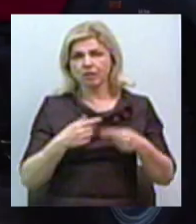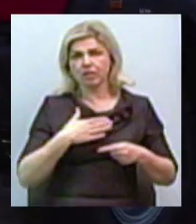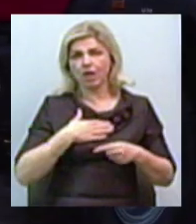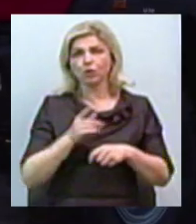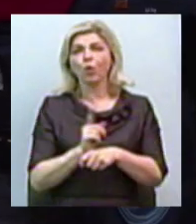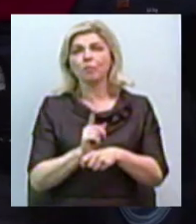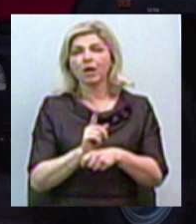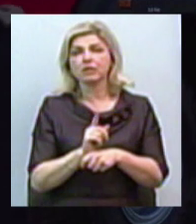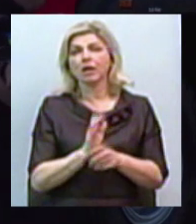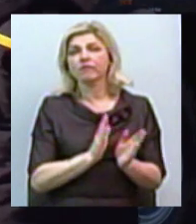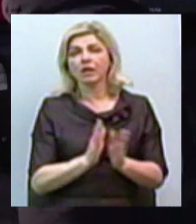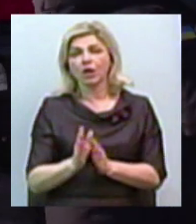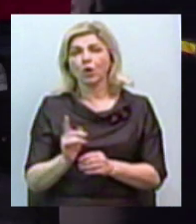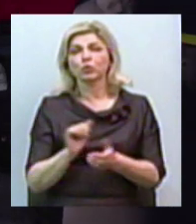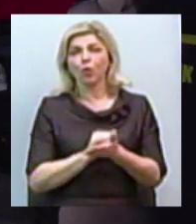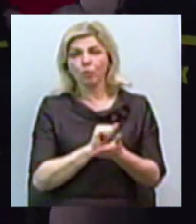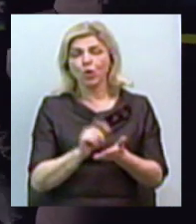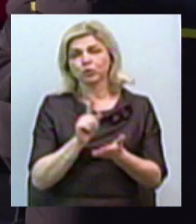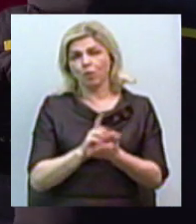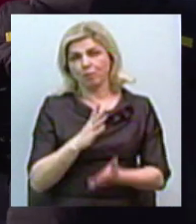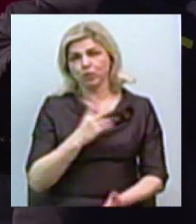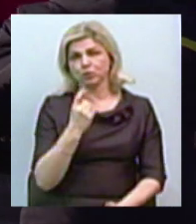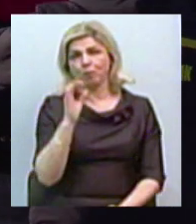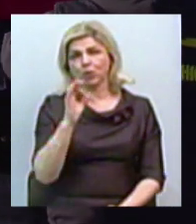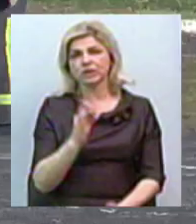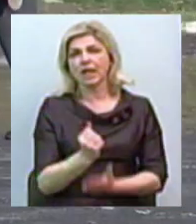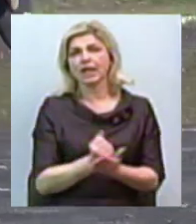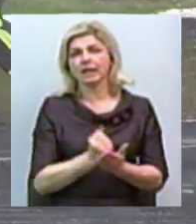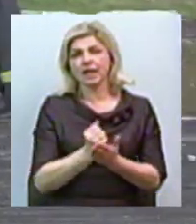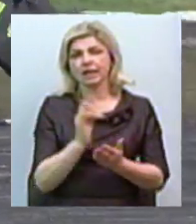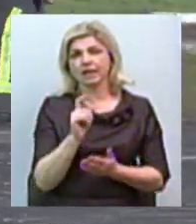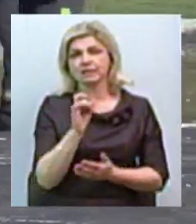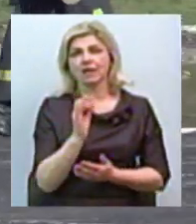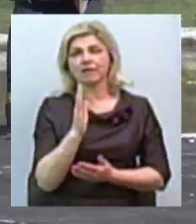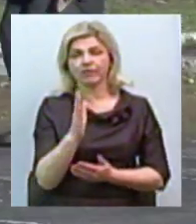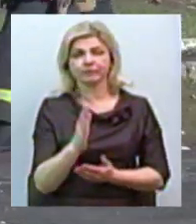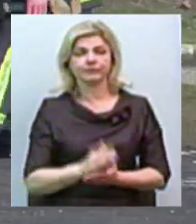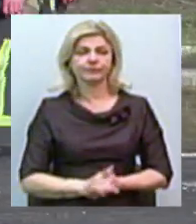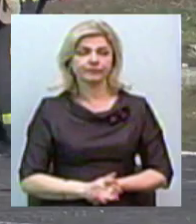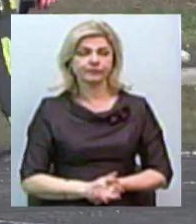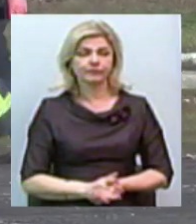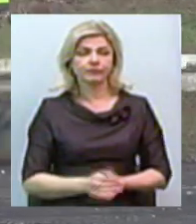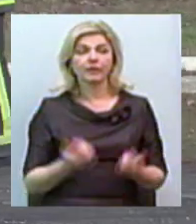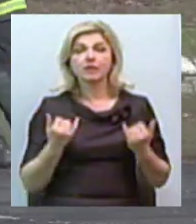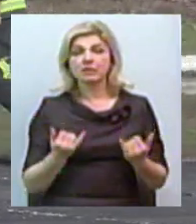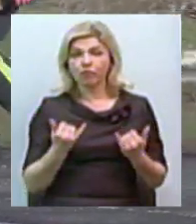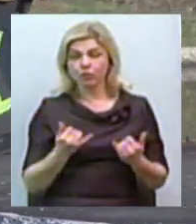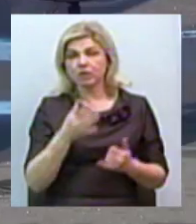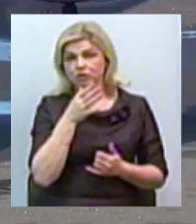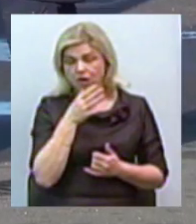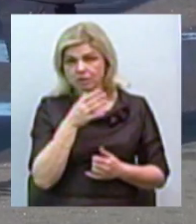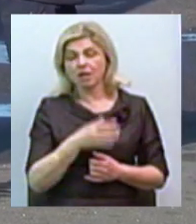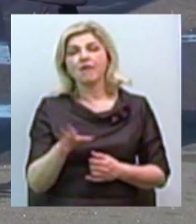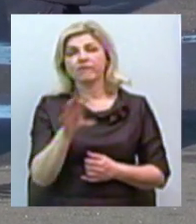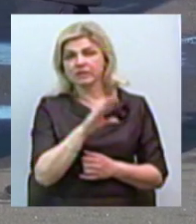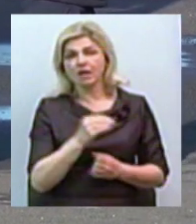документів, повинен бути ще стопроцентний резерв пожежної та спеціально-аверійно-рятувальної техніки. На сьогоднішній час у нас усі